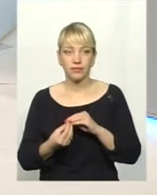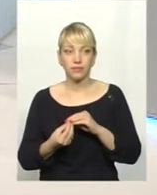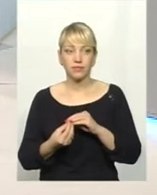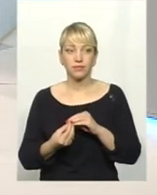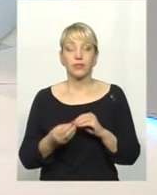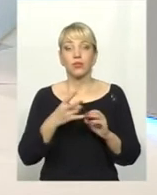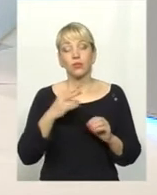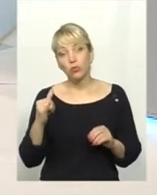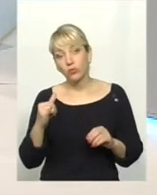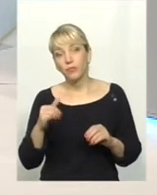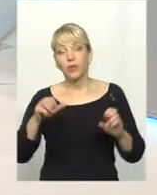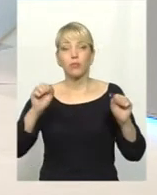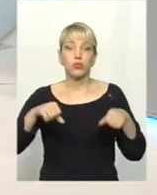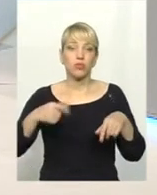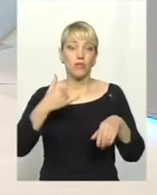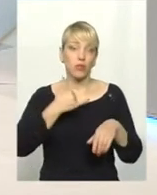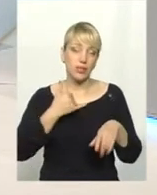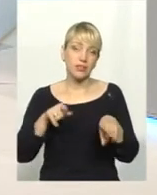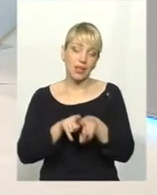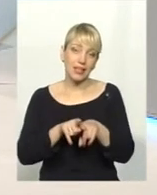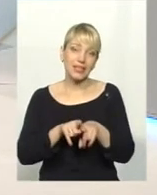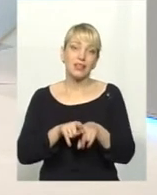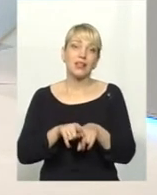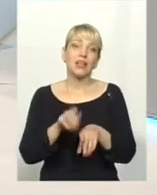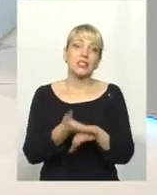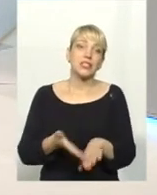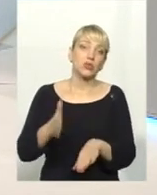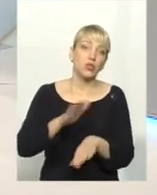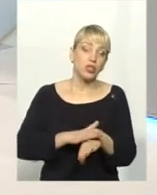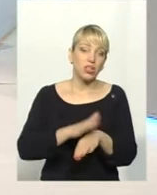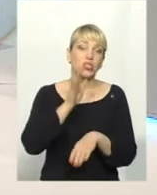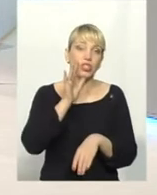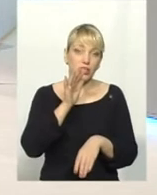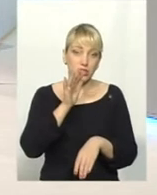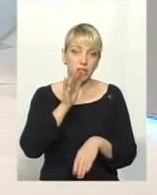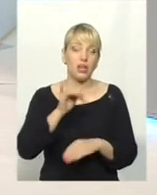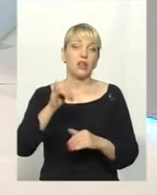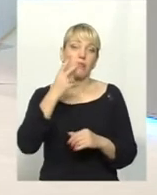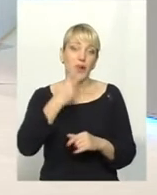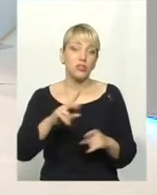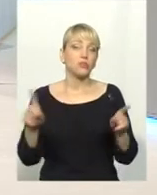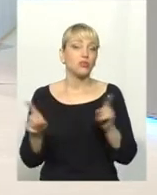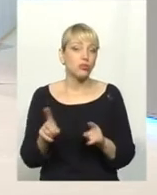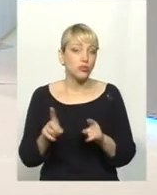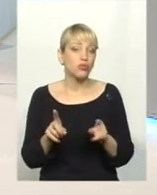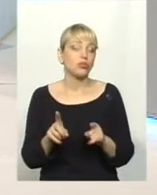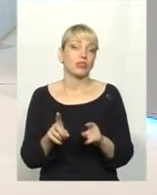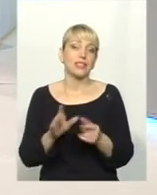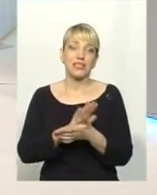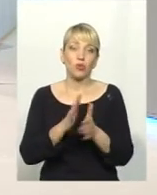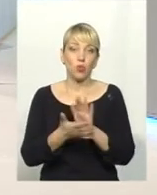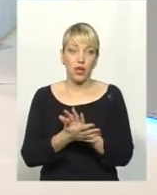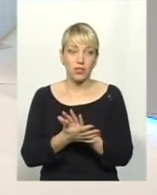Ну, можливо, в нас такий час скрутний, і ми бачимо сигнали, що ситуація